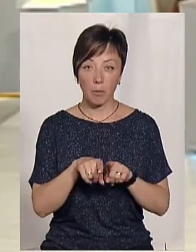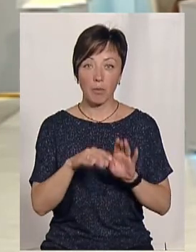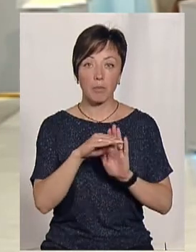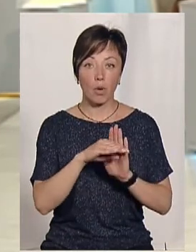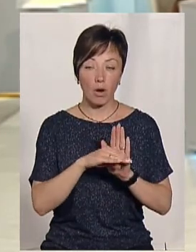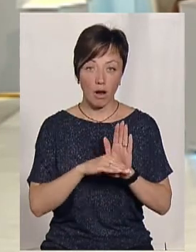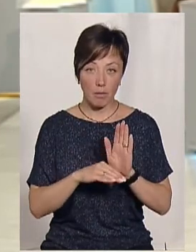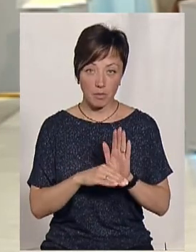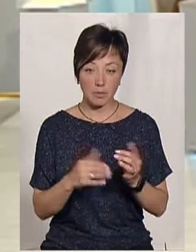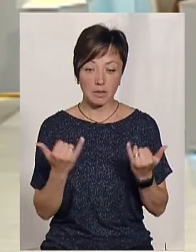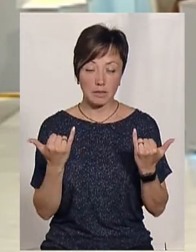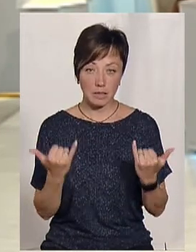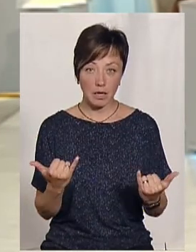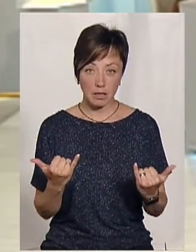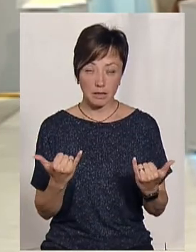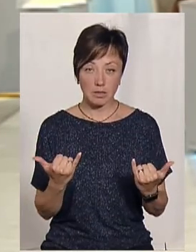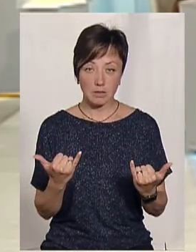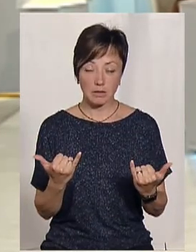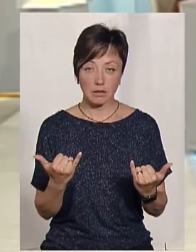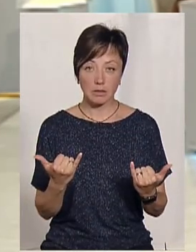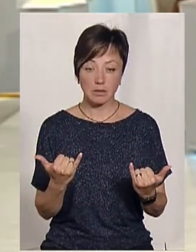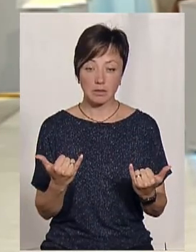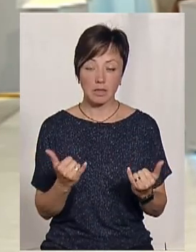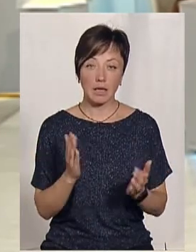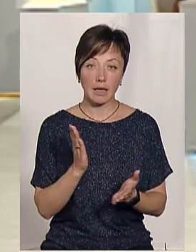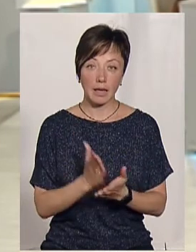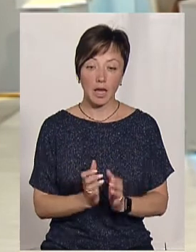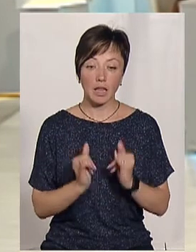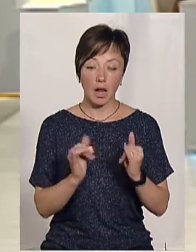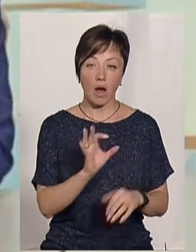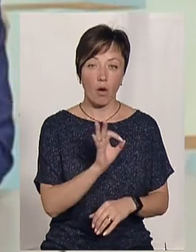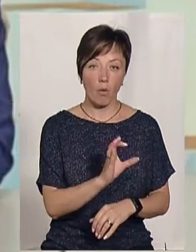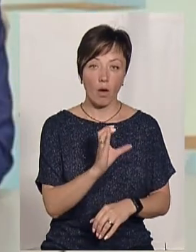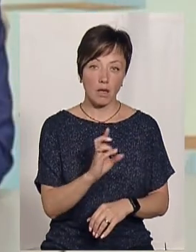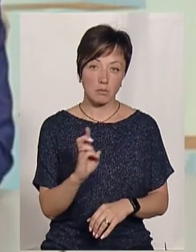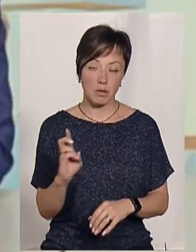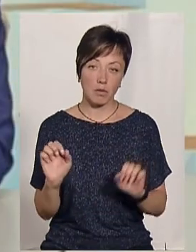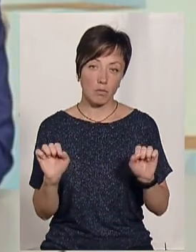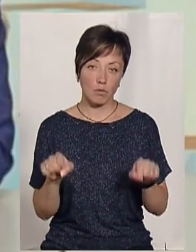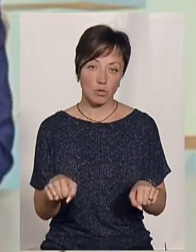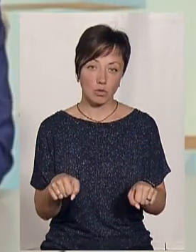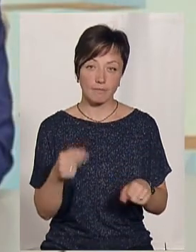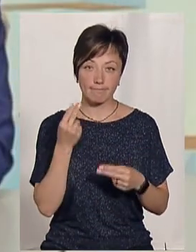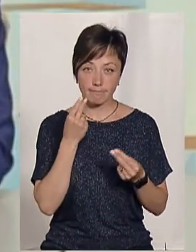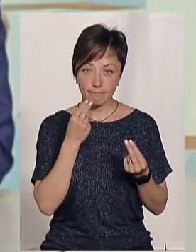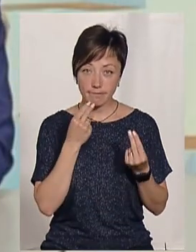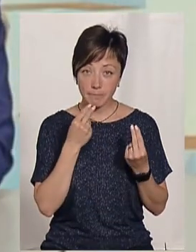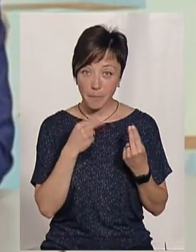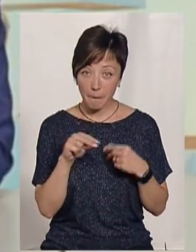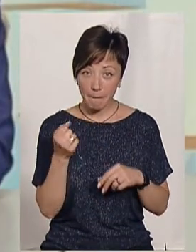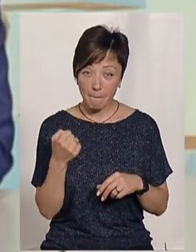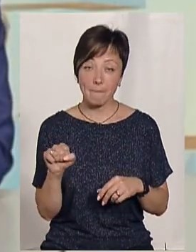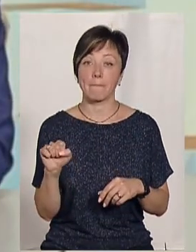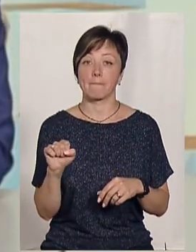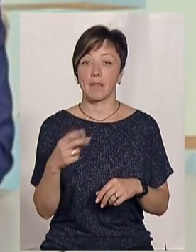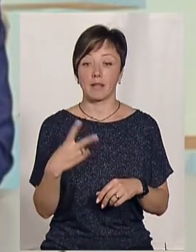програмами, які зараз передбачені для ОСББ, то можна дуже виграти, тому що 20